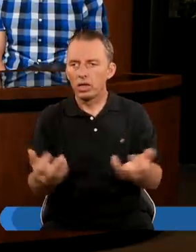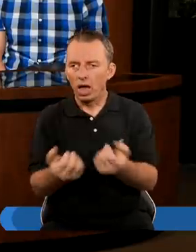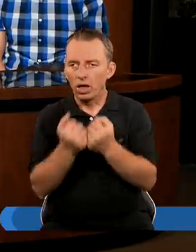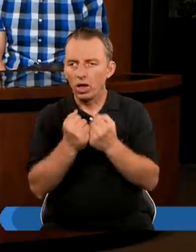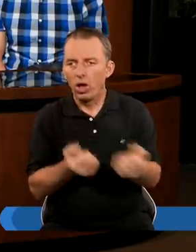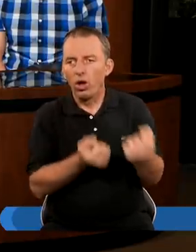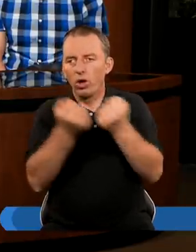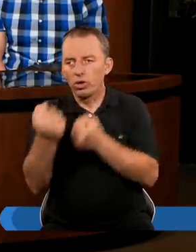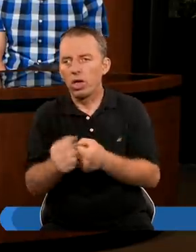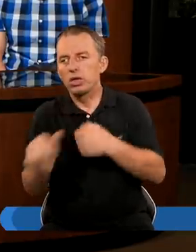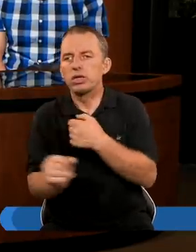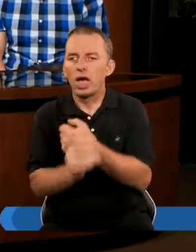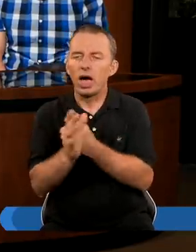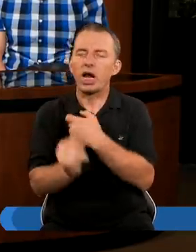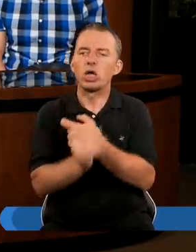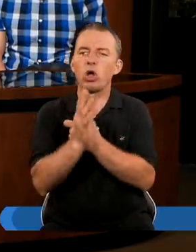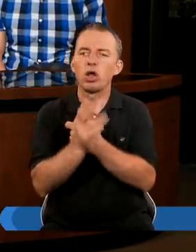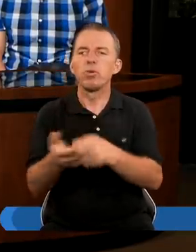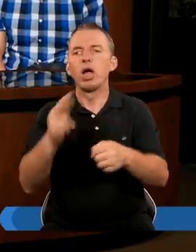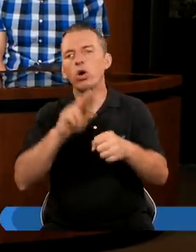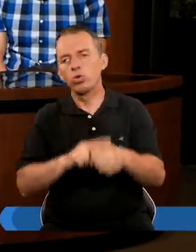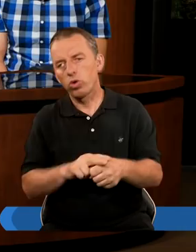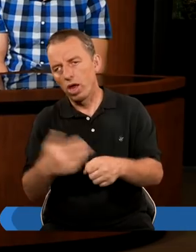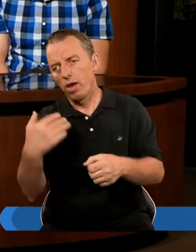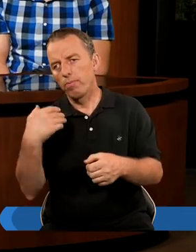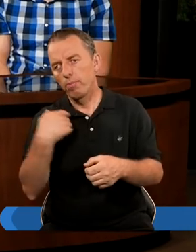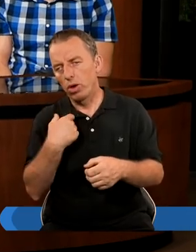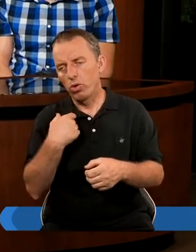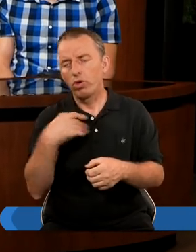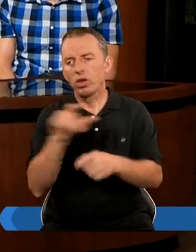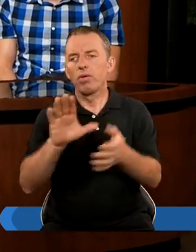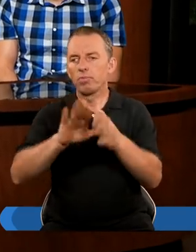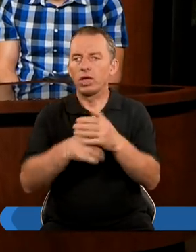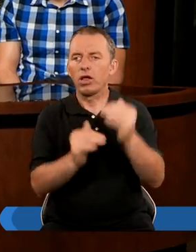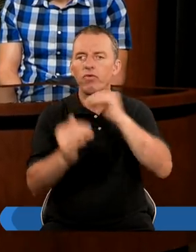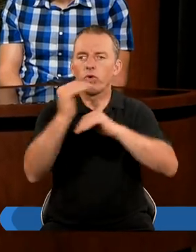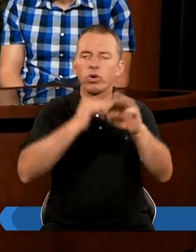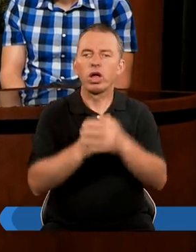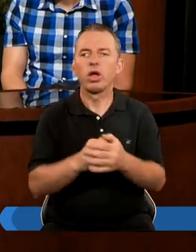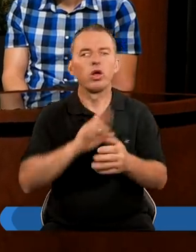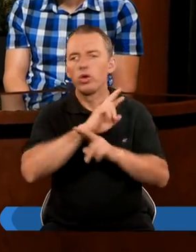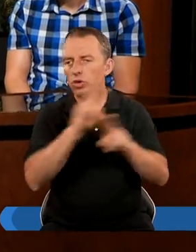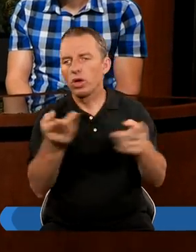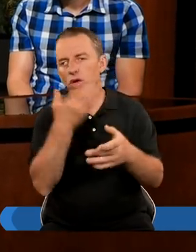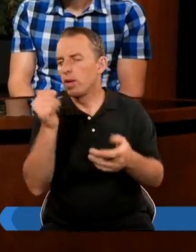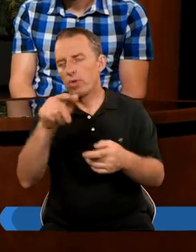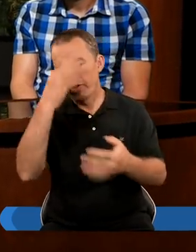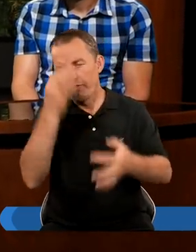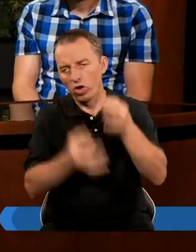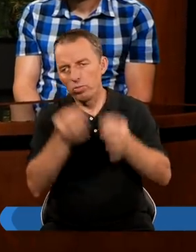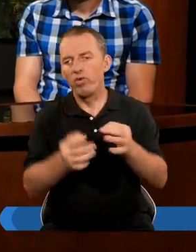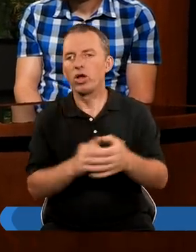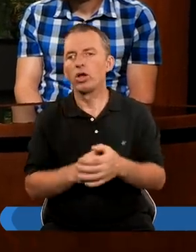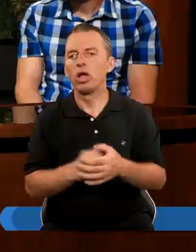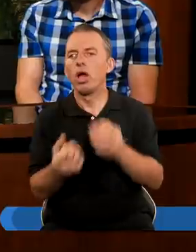Znajdujemy tutaj Odniesienie Zarówno do Jerozolimy Które tak było Jak i wciąż Jest miastem w górach I tutaj Nikt nie ma Co do tego